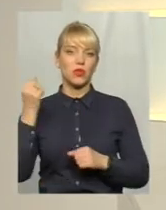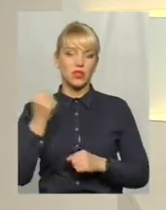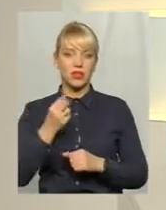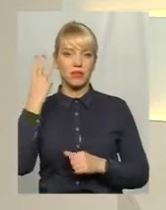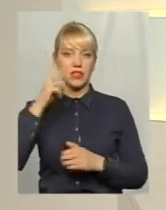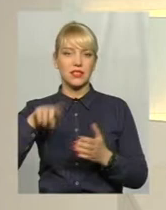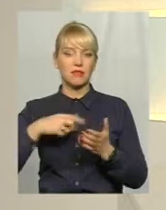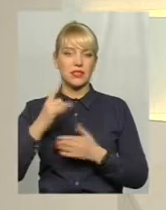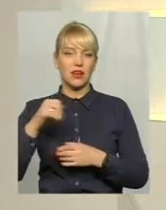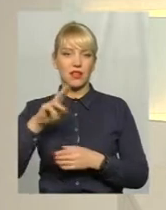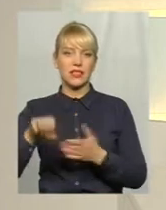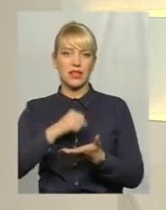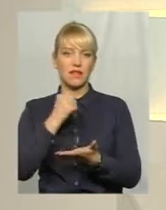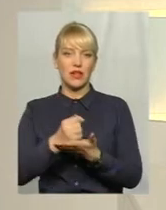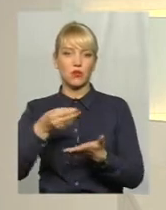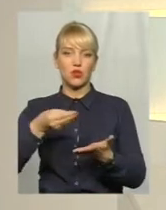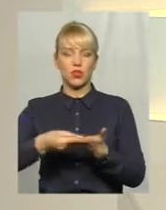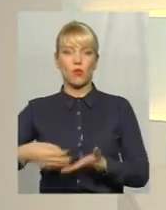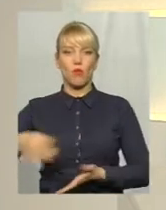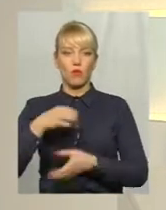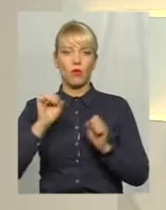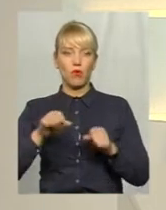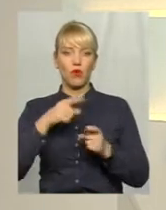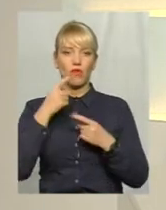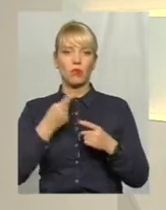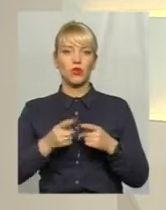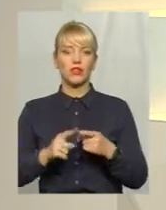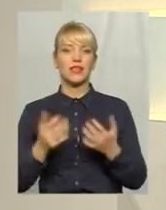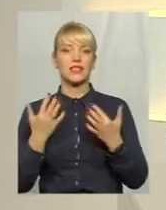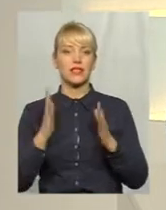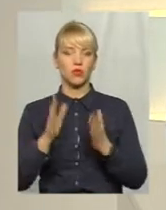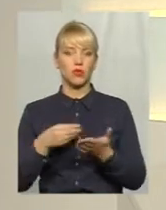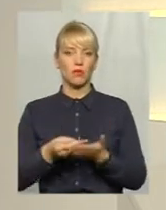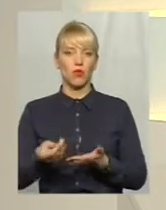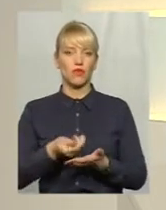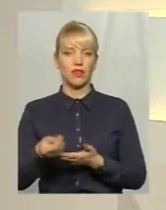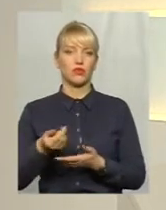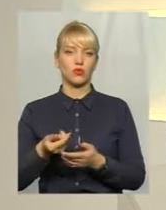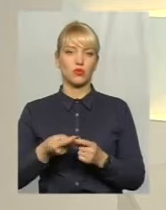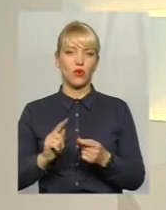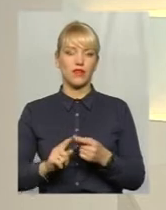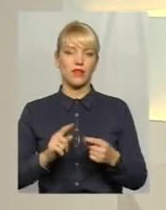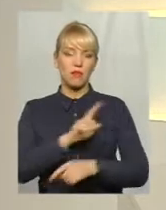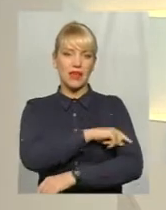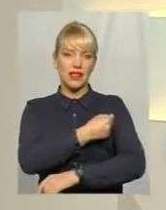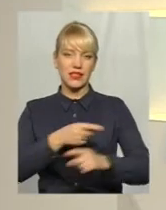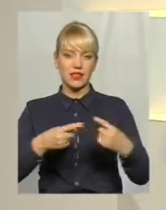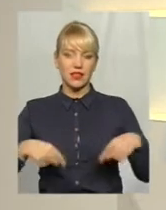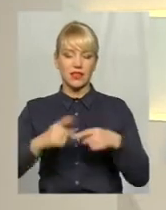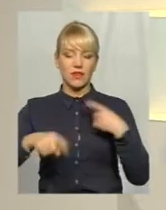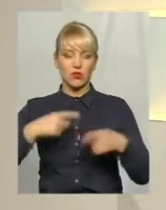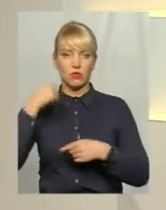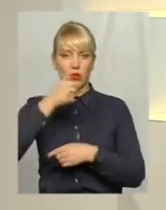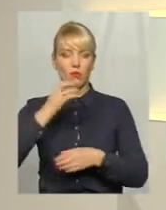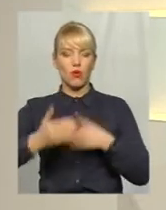рада вже затвердила бюджет області. Ми можемо говорити про те, наскільки буде профінансована медицина у наступному році, також про кроки